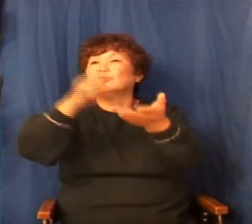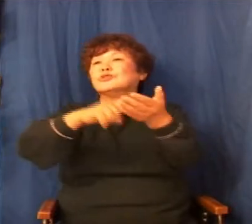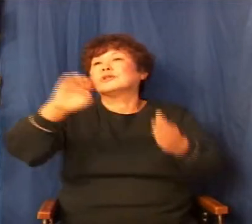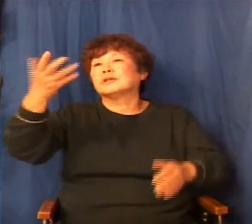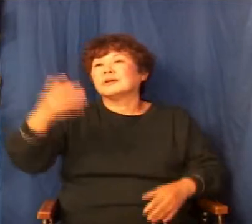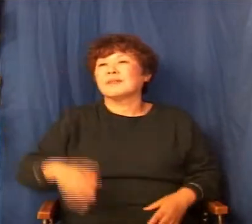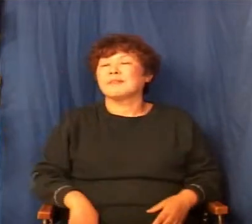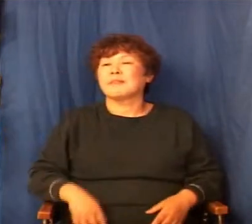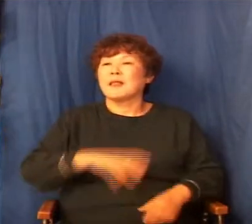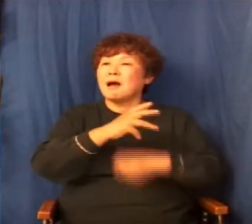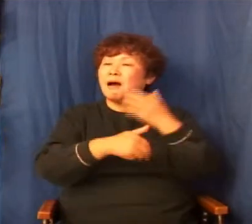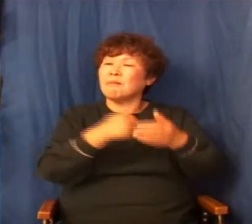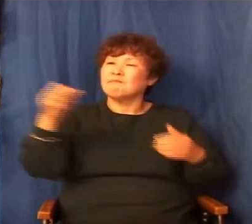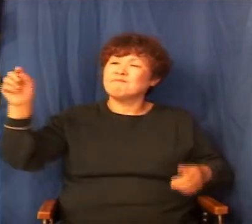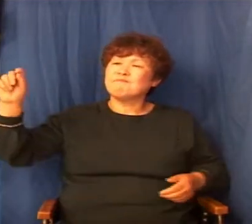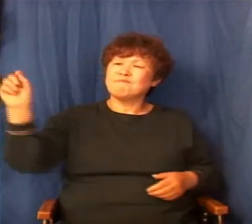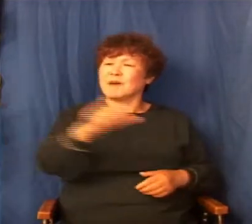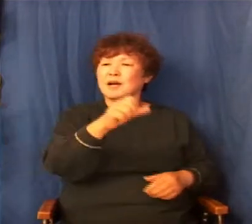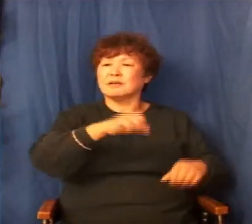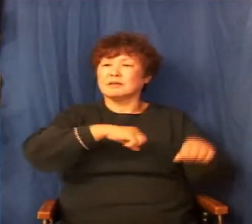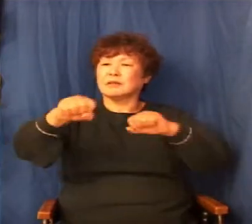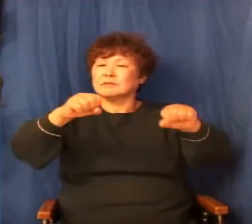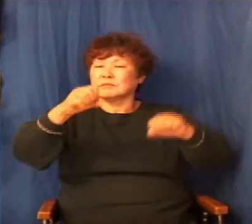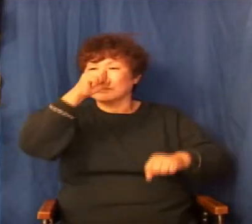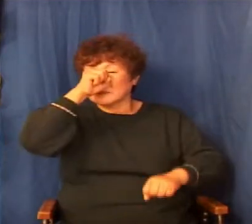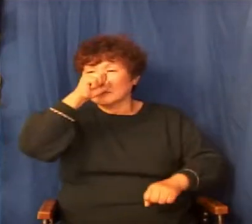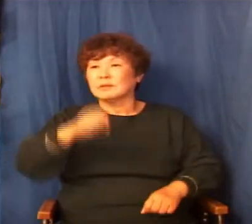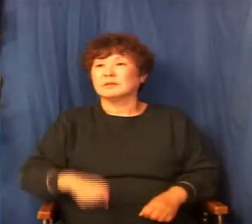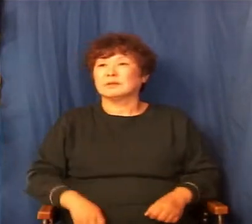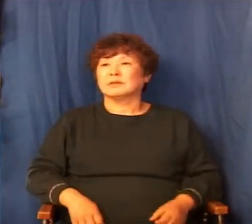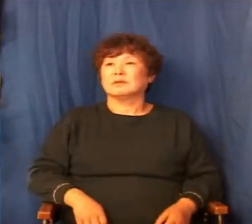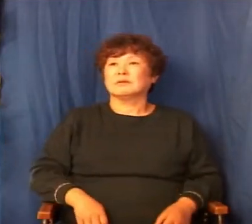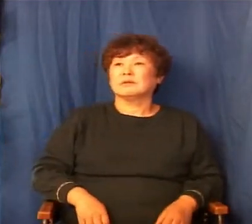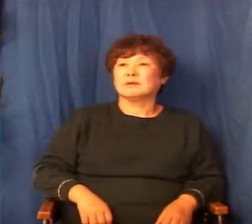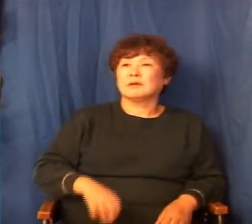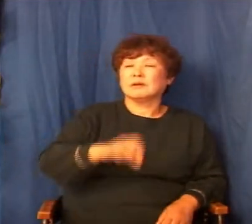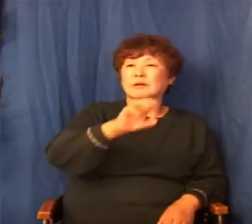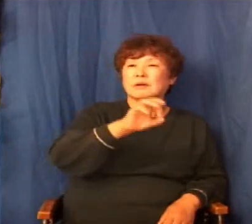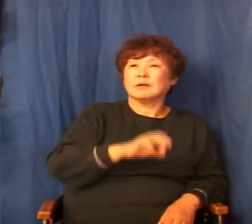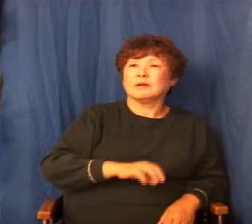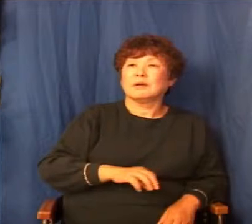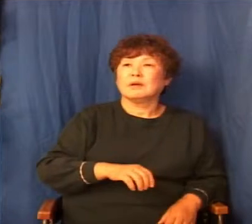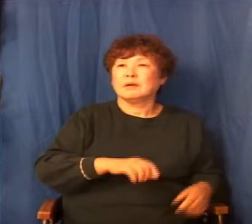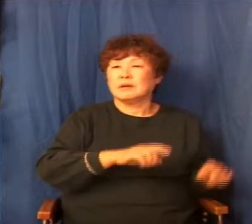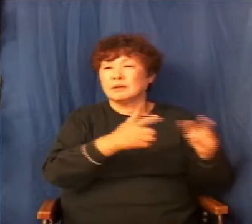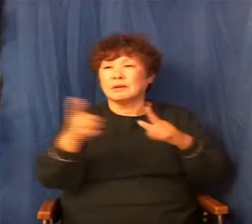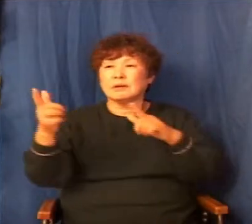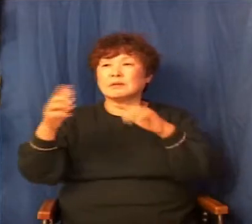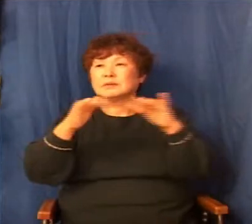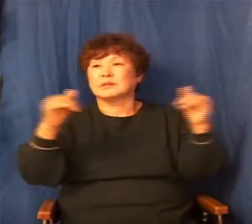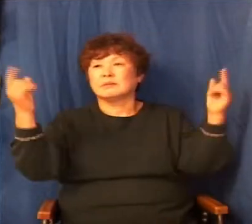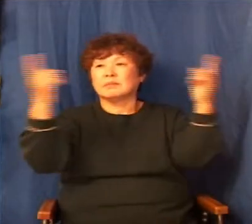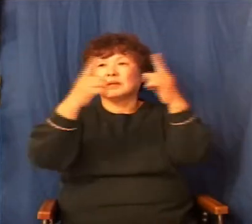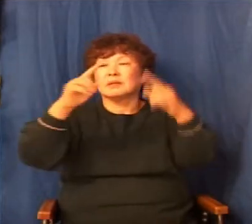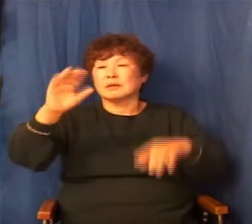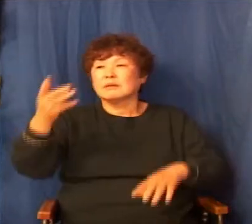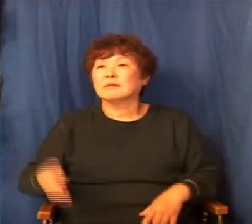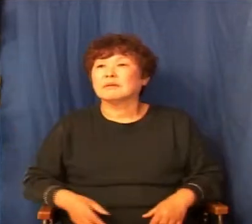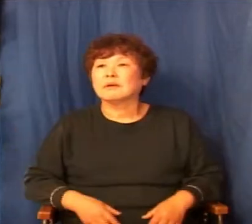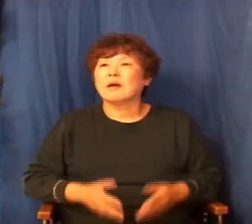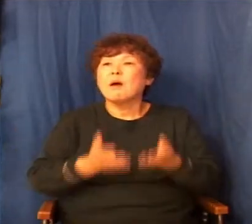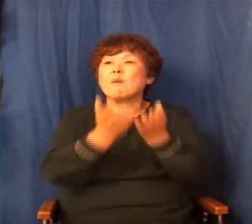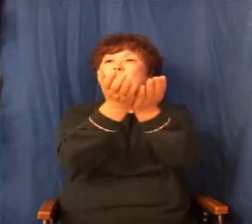하나님께서 진행을 시켜줬으면 좋겠는데 유라굴로를 만나요. 멜리데를 만나요. 아니